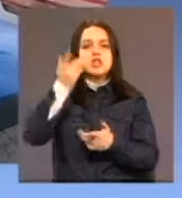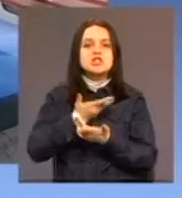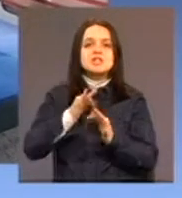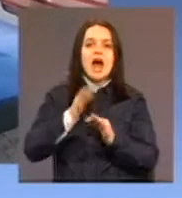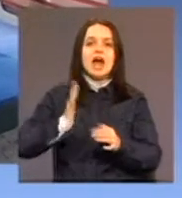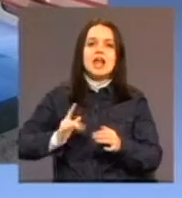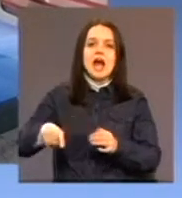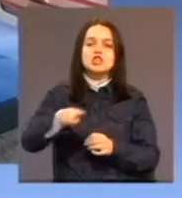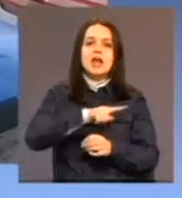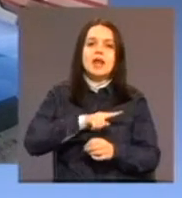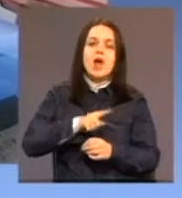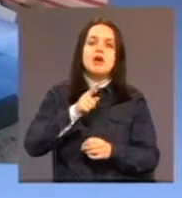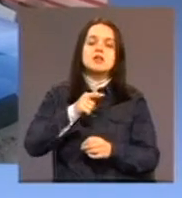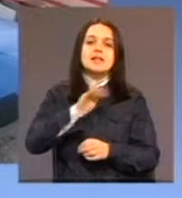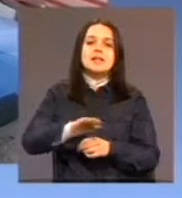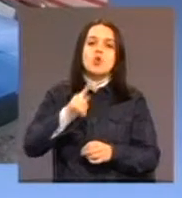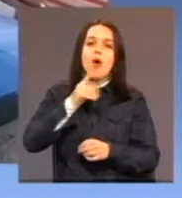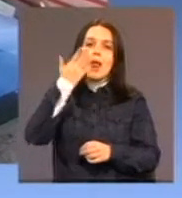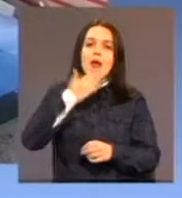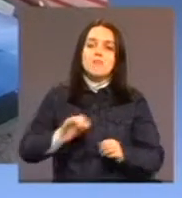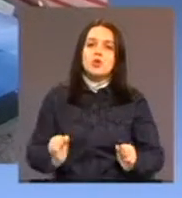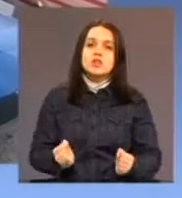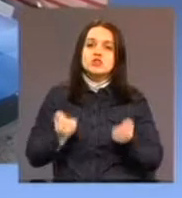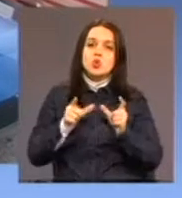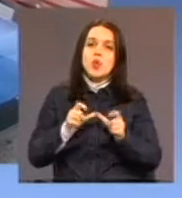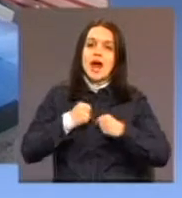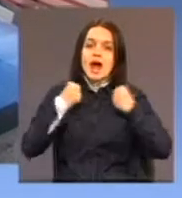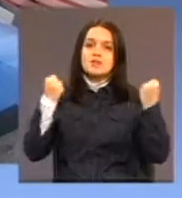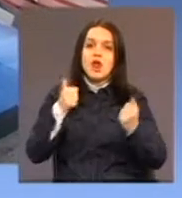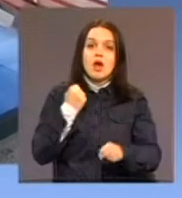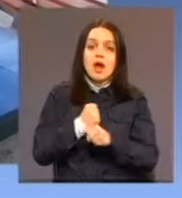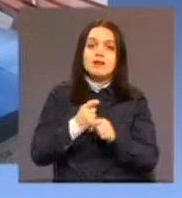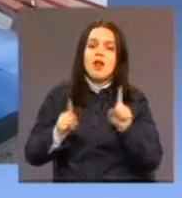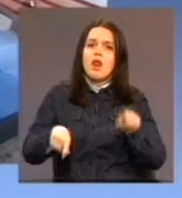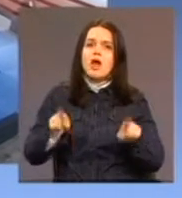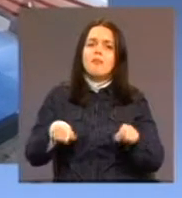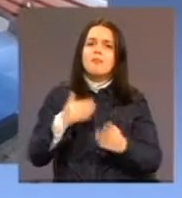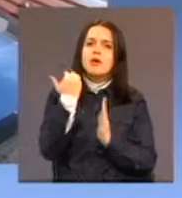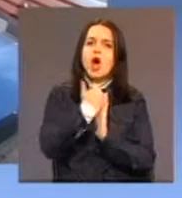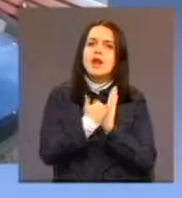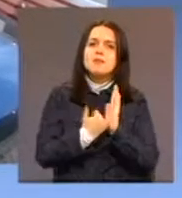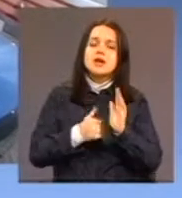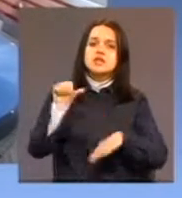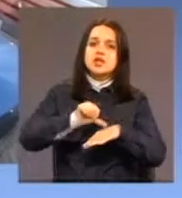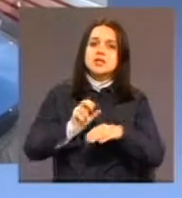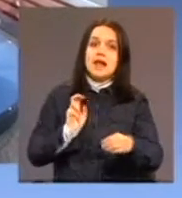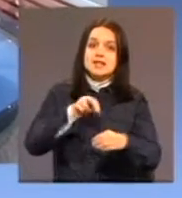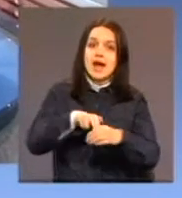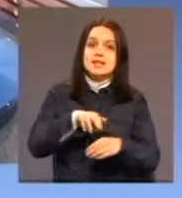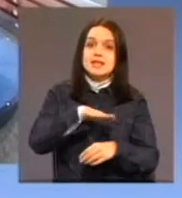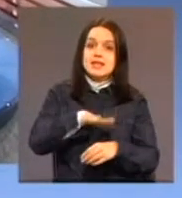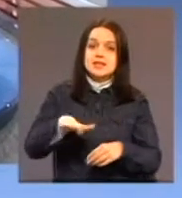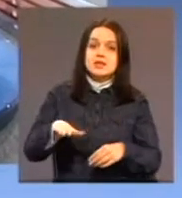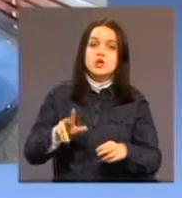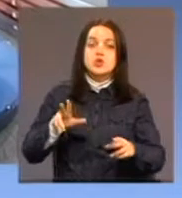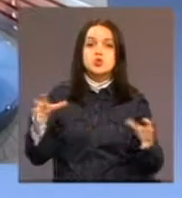nemaju poteškoće u razvoju? Da li radite neke programe socijalizacije djece i druženja sa i bez teškoća